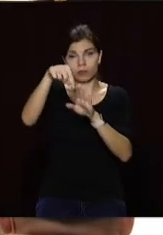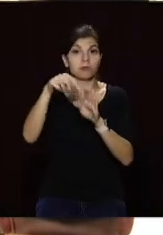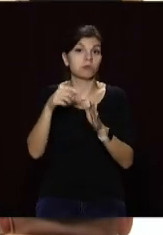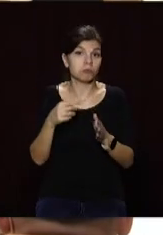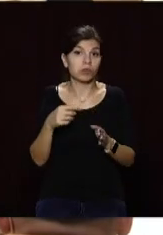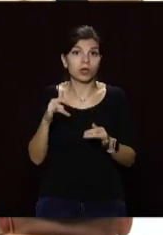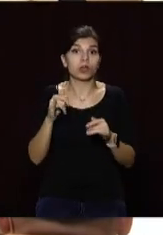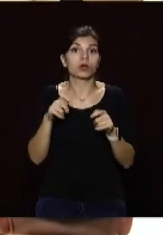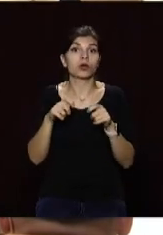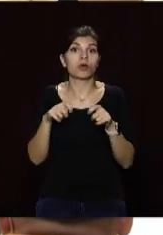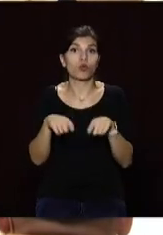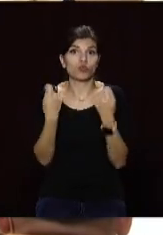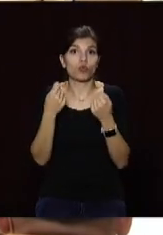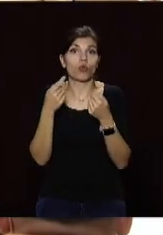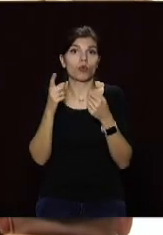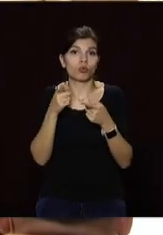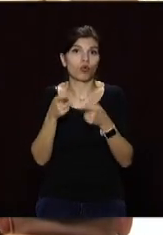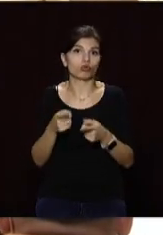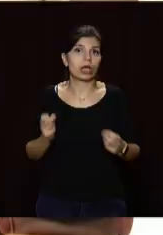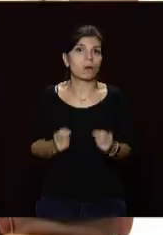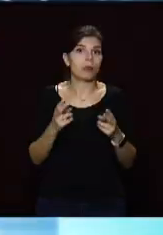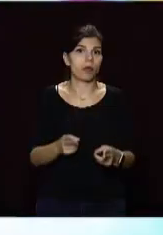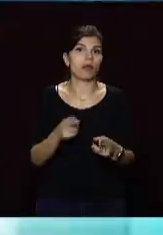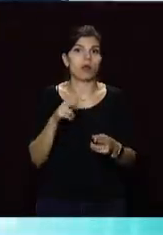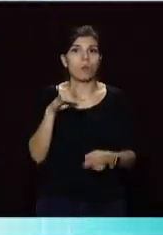власне, погрожують кримінальним правачам.